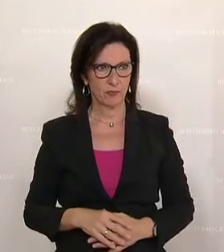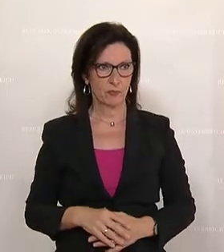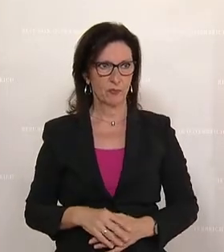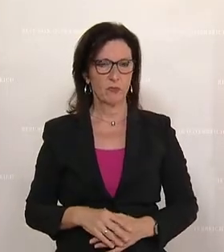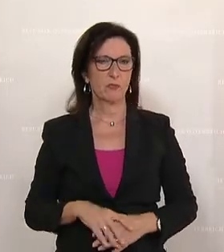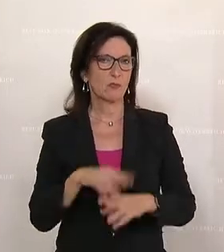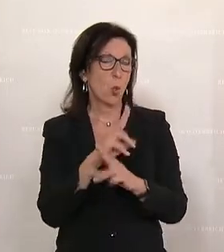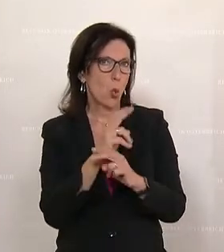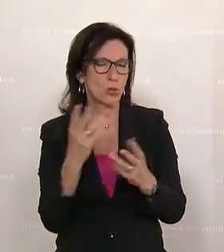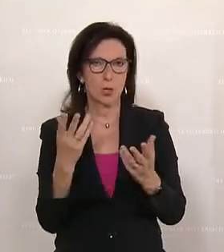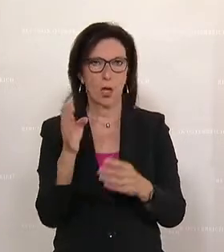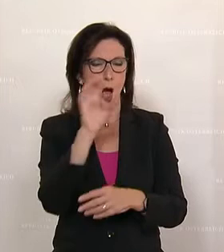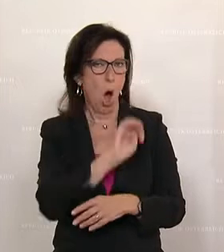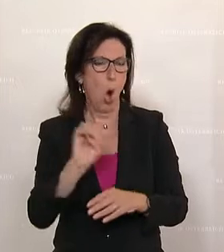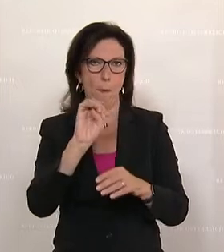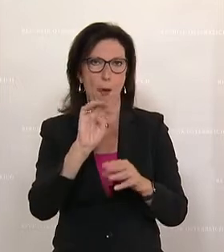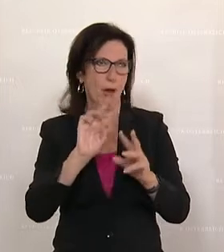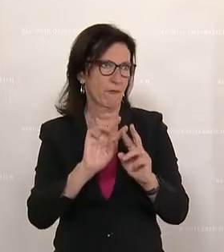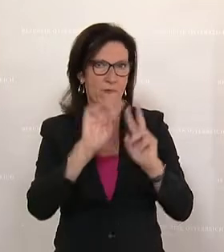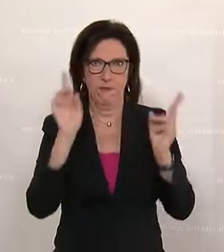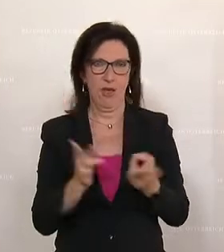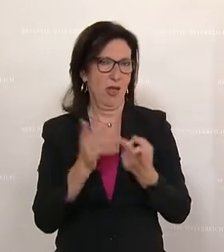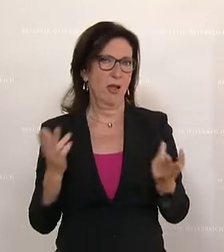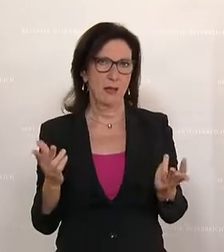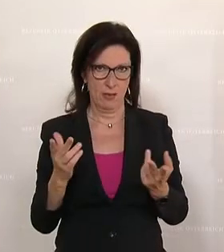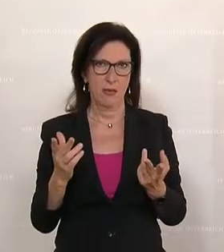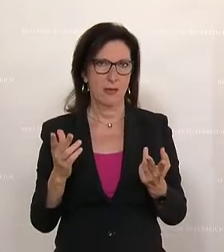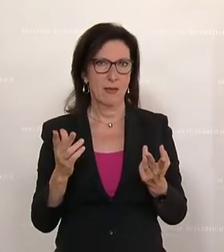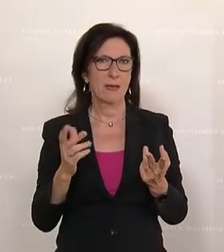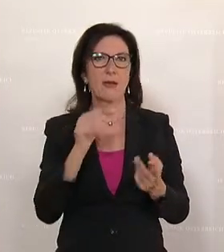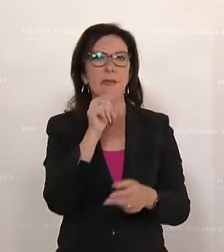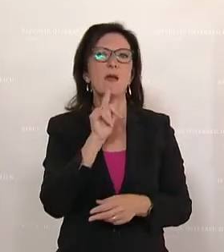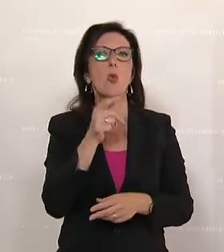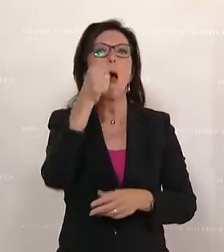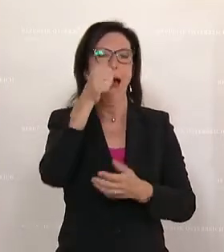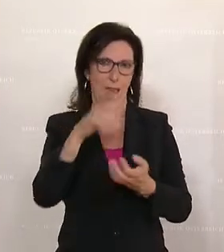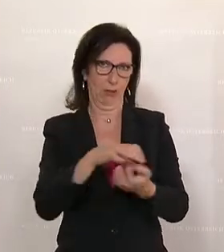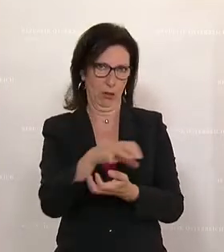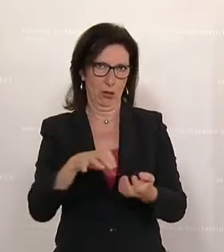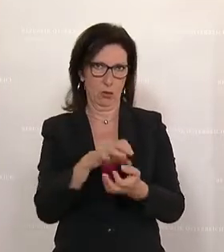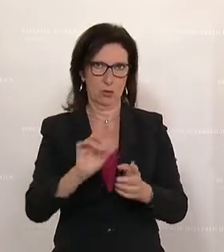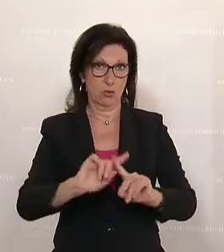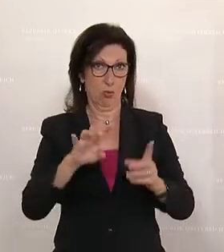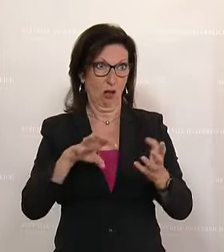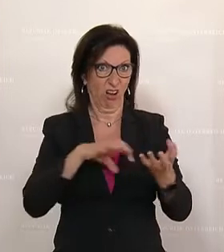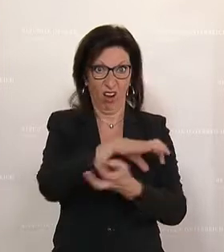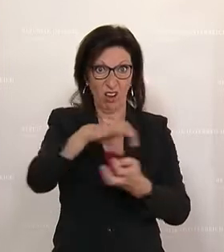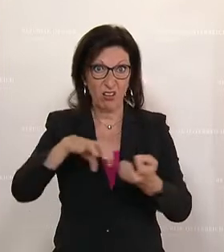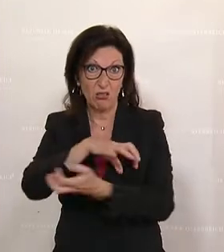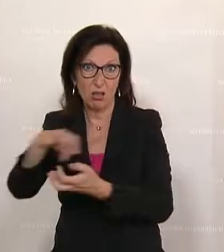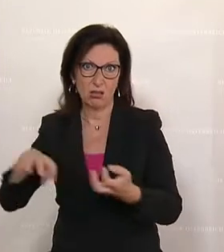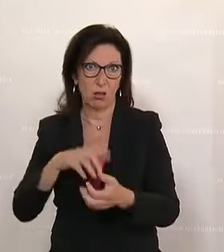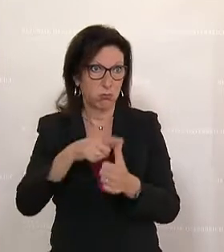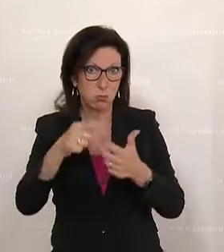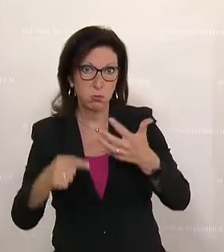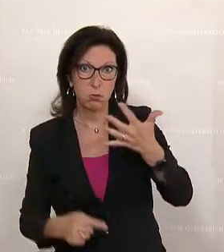Österreich, Europa und die Welt, wir sind nicht von einer Krise, sondern vielmehr von einer multiplen Krise betroffen. Ob das nun